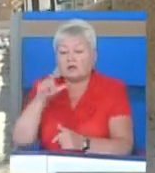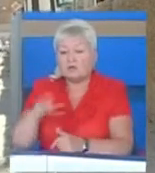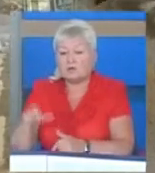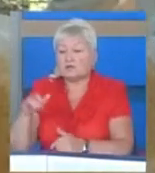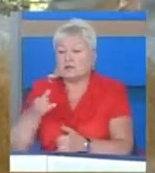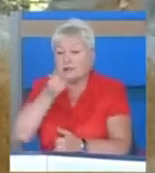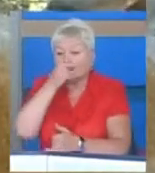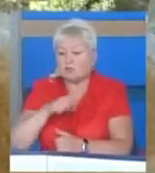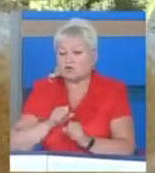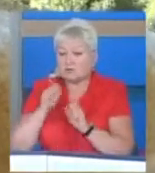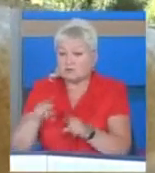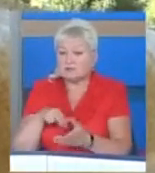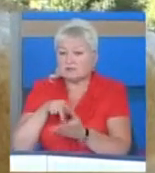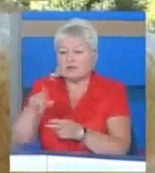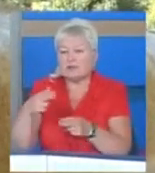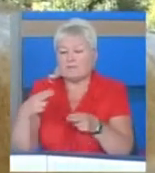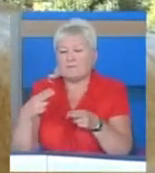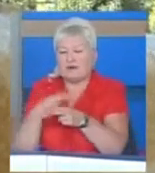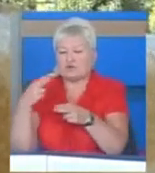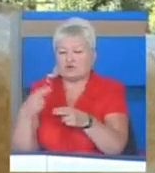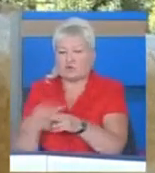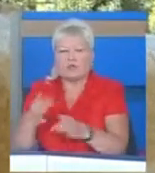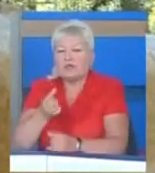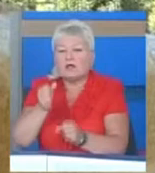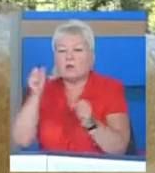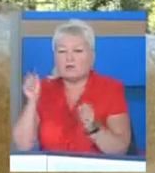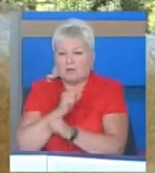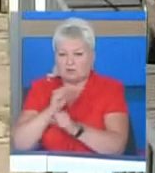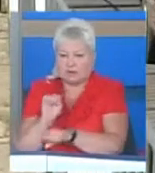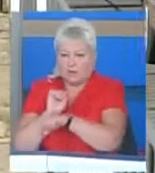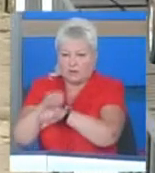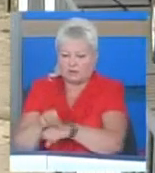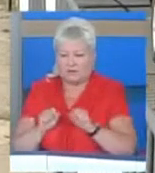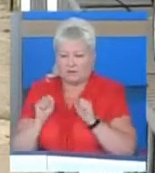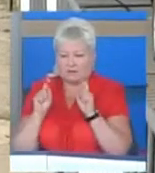ходити, вони – перешкода, яку не можна подолати самотужки.